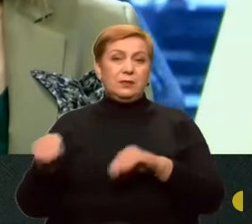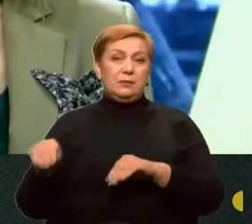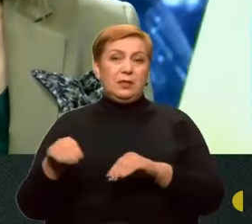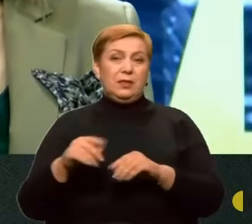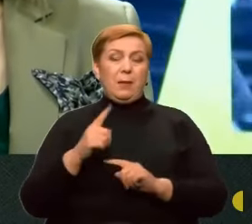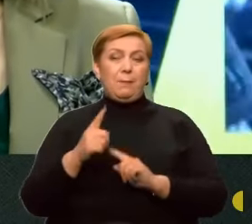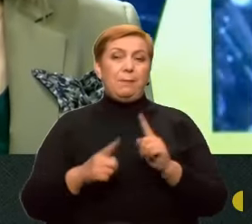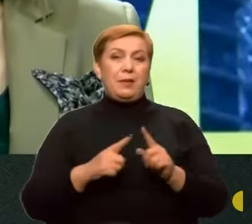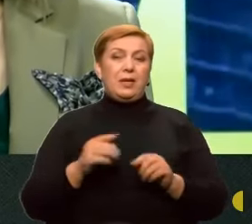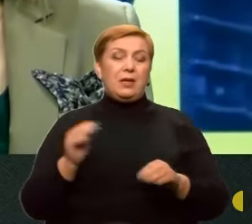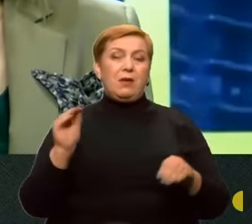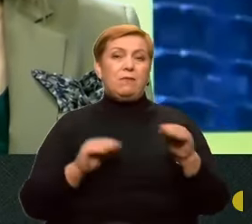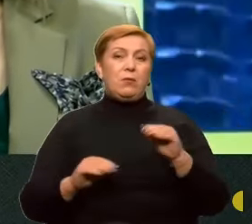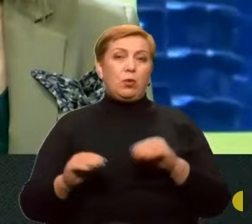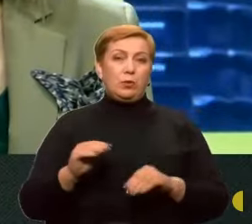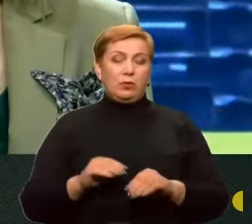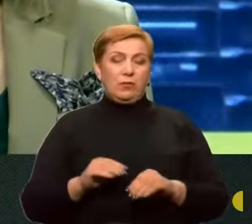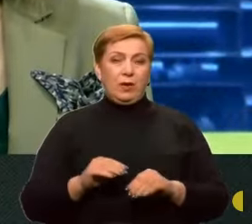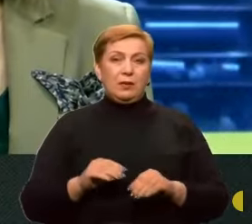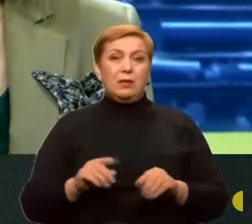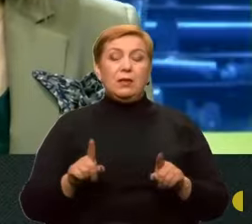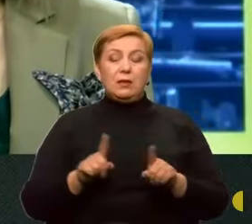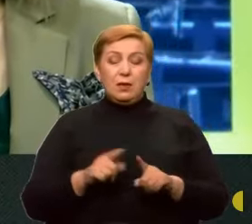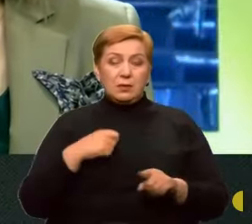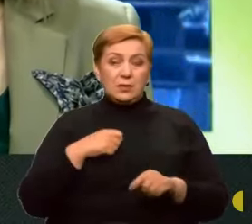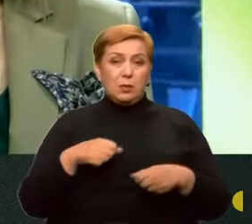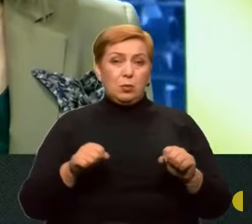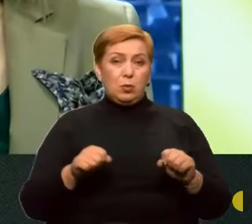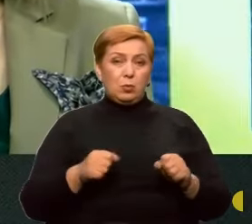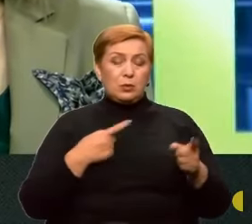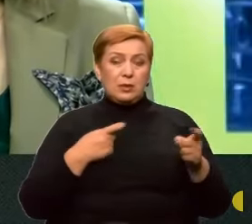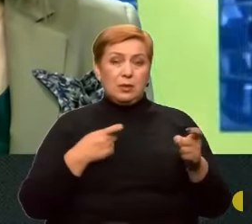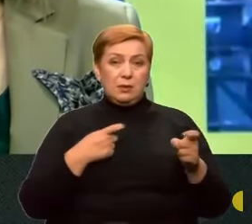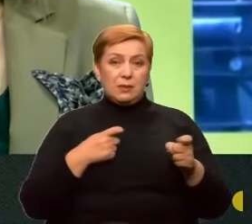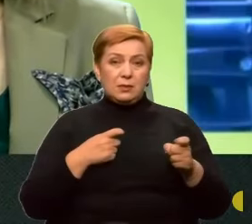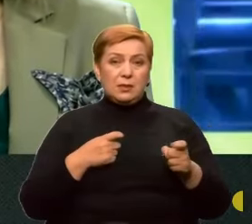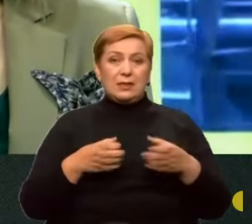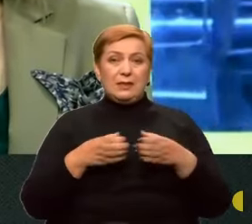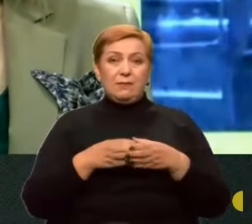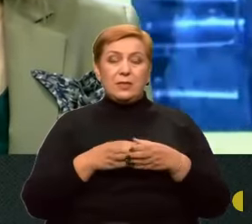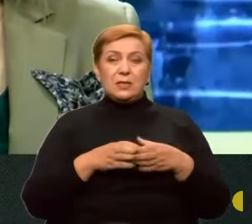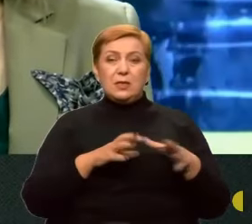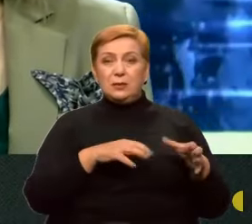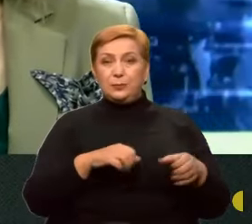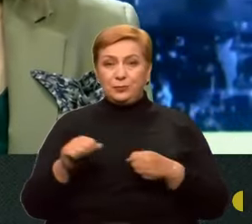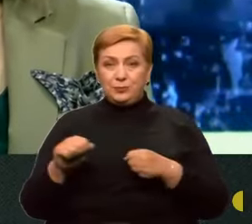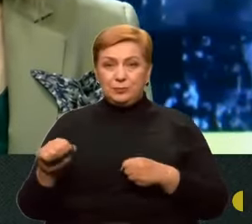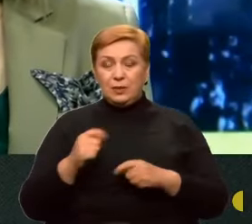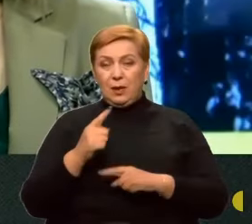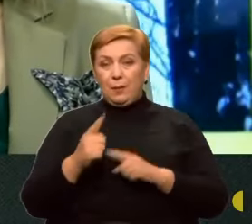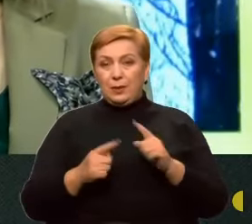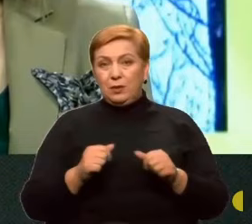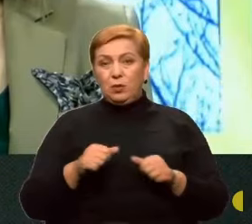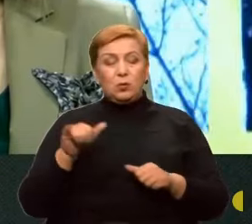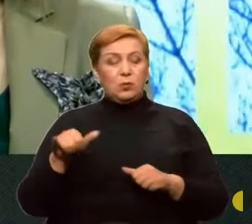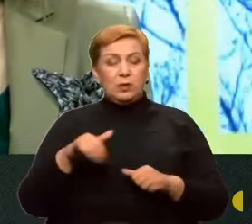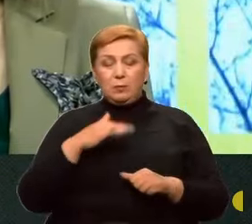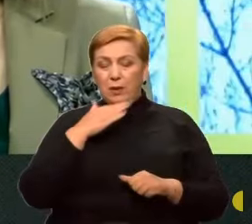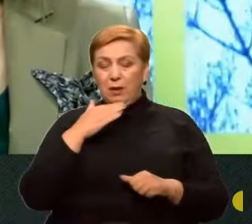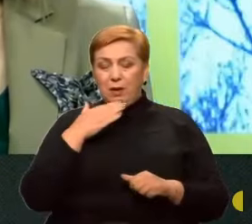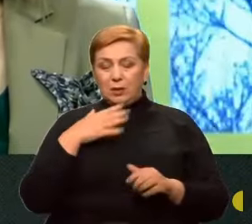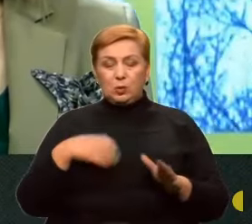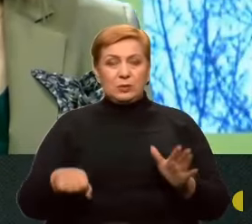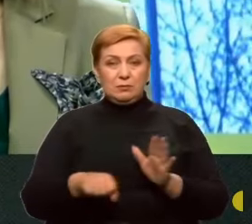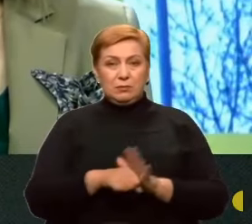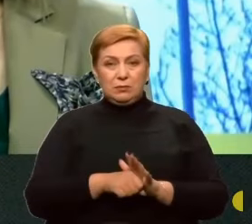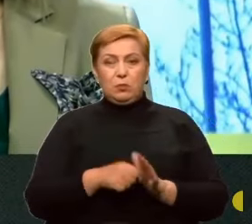зараз певні підрозділи 42-ї мотострілецької дивізії виводять на переформатування, тому що в них дуже багато загиблих, дуже багато